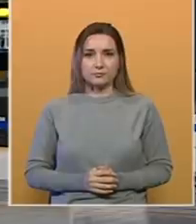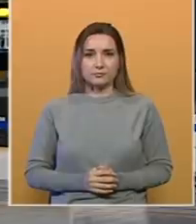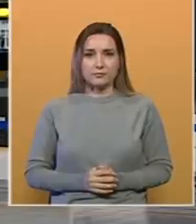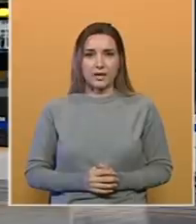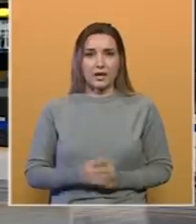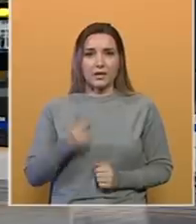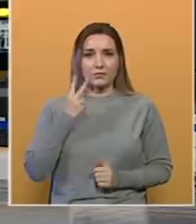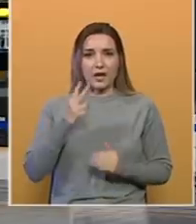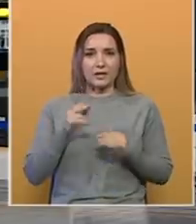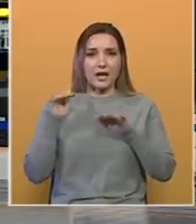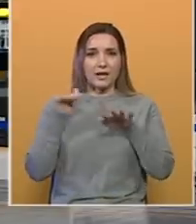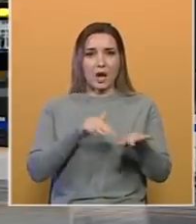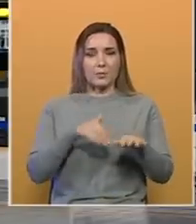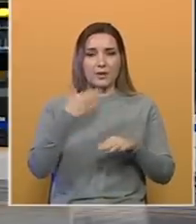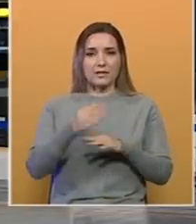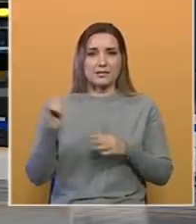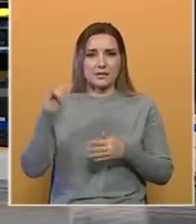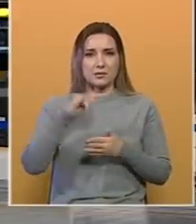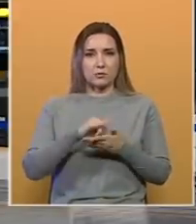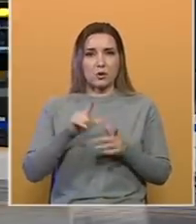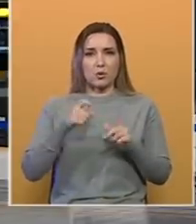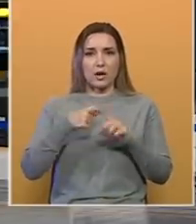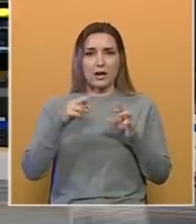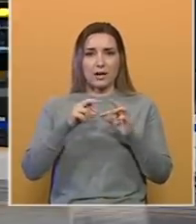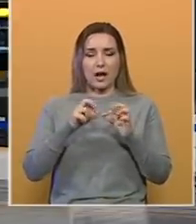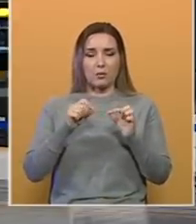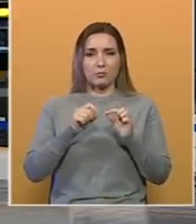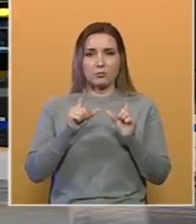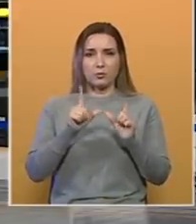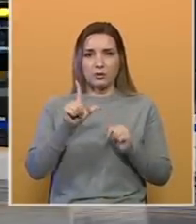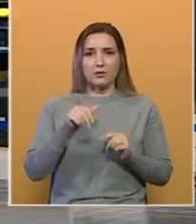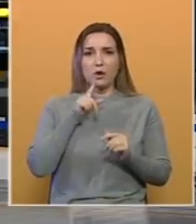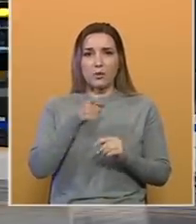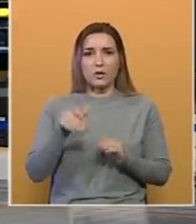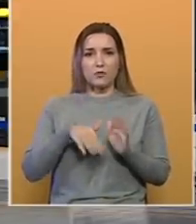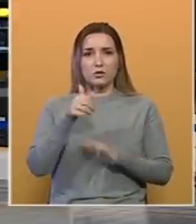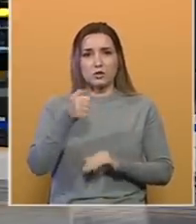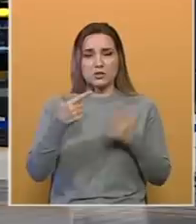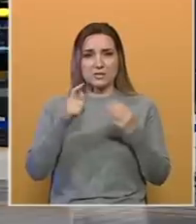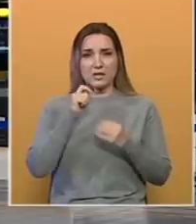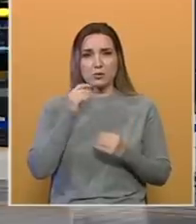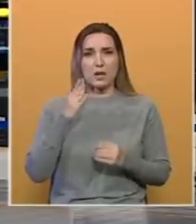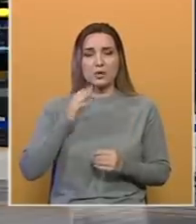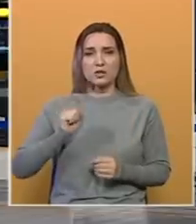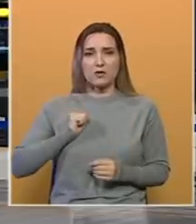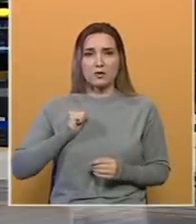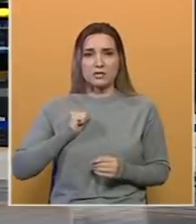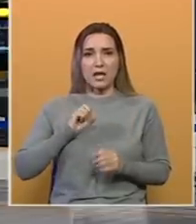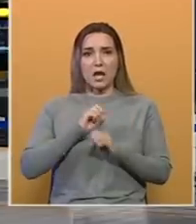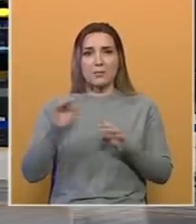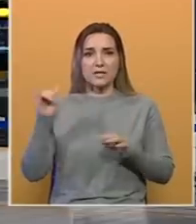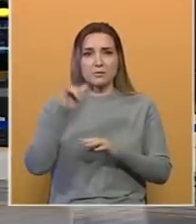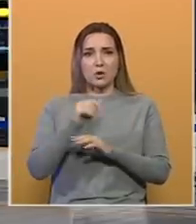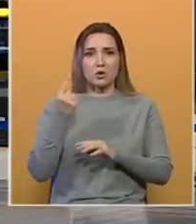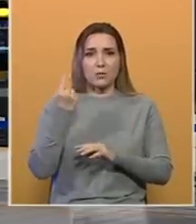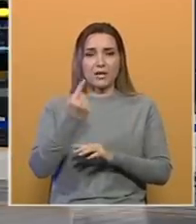Dva dana od napada ispred zračne luke u Kabulu, u kojem je ubijeno više od 170 ljudi, američka vojska je bespilotnom